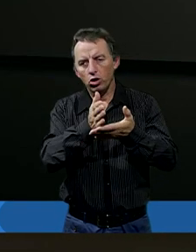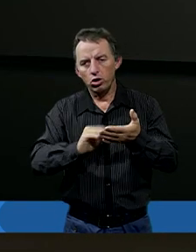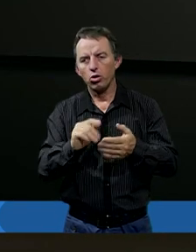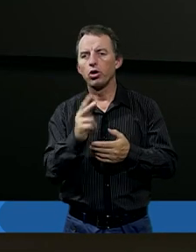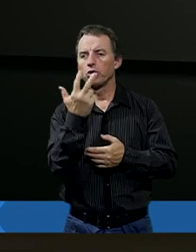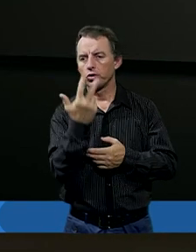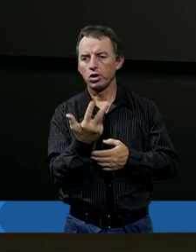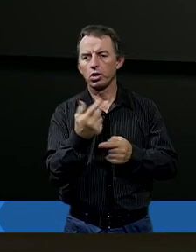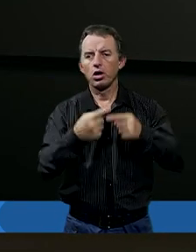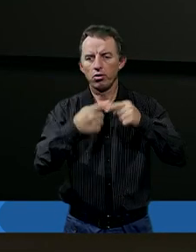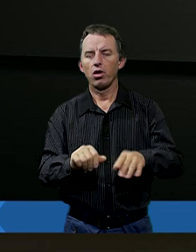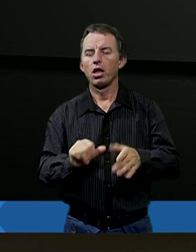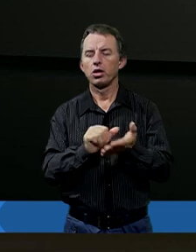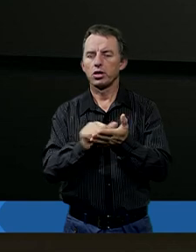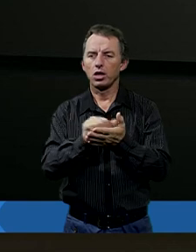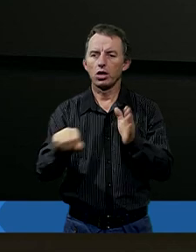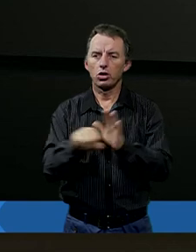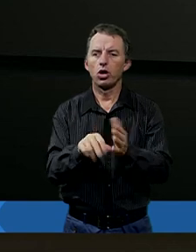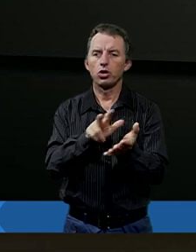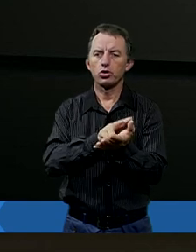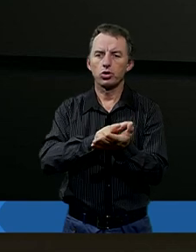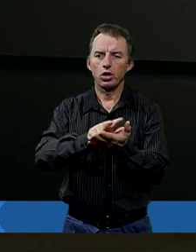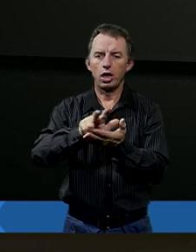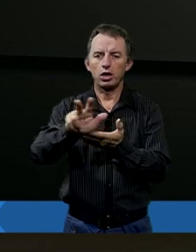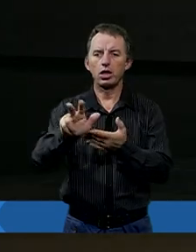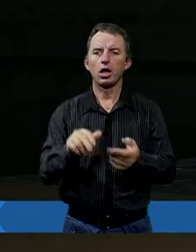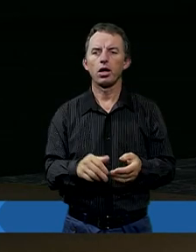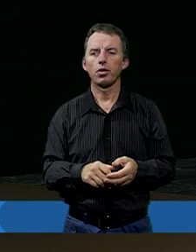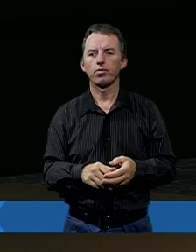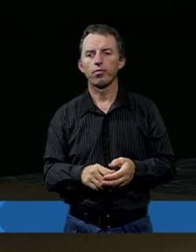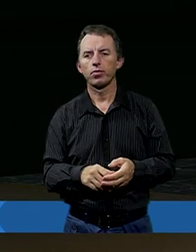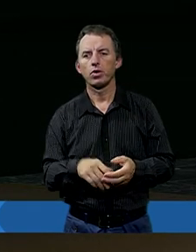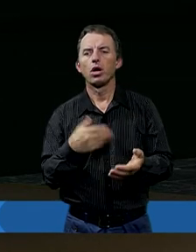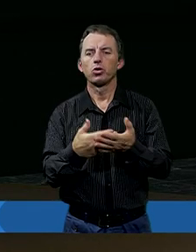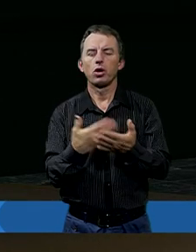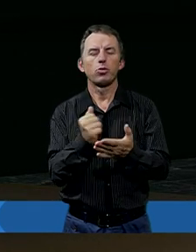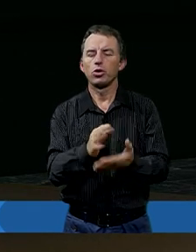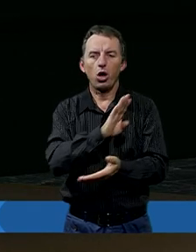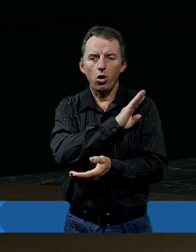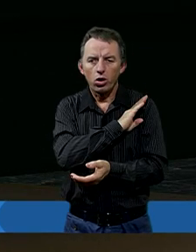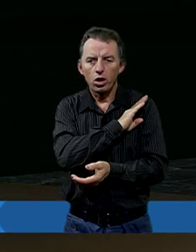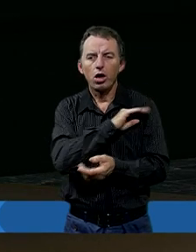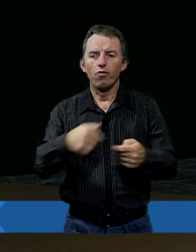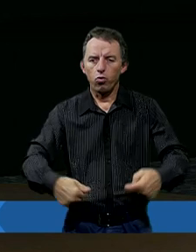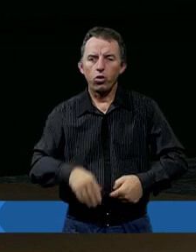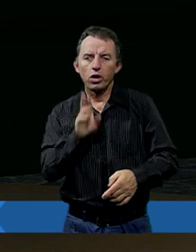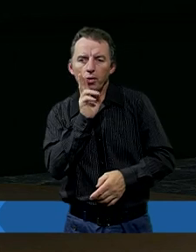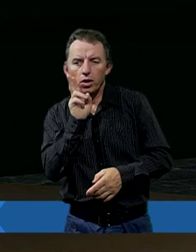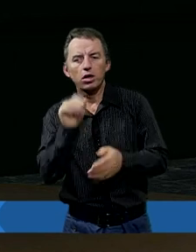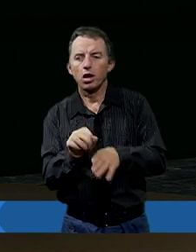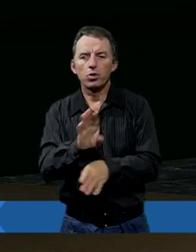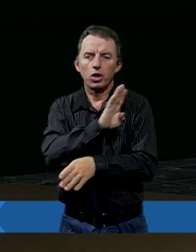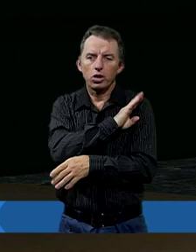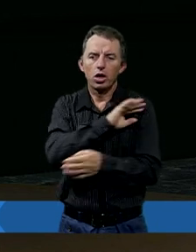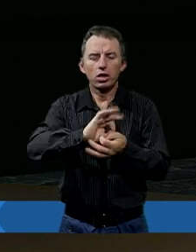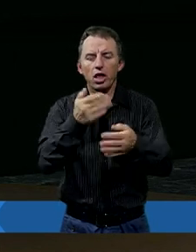trzeciego, wersety od jedenastego do trzynastego. Czemu nie umarłem już w łonie matki? Czemu nie